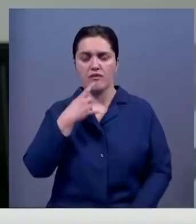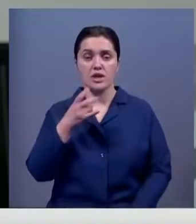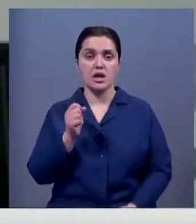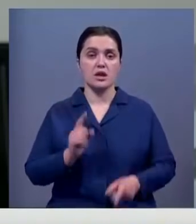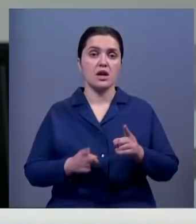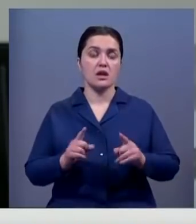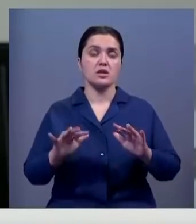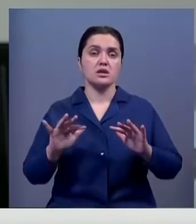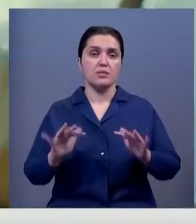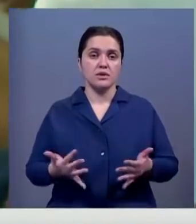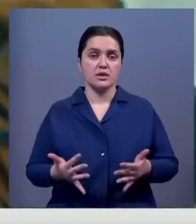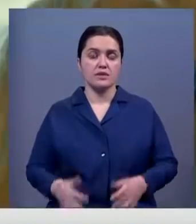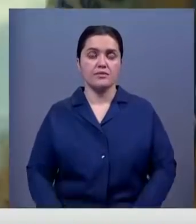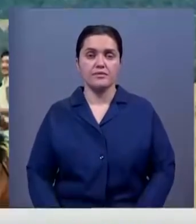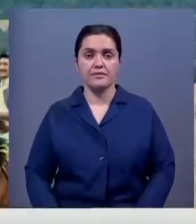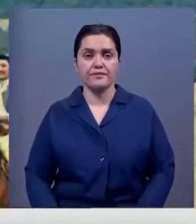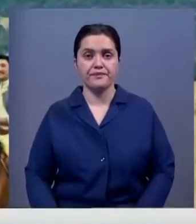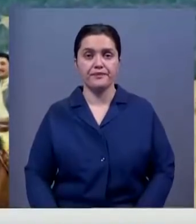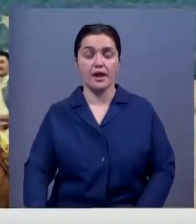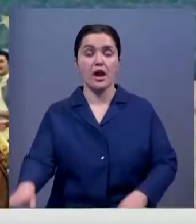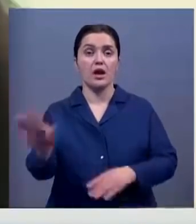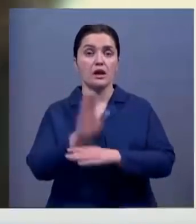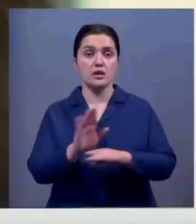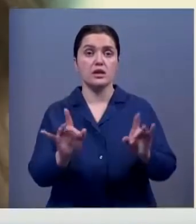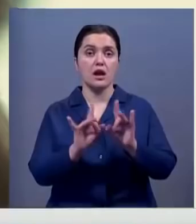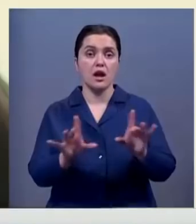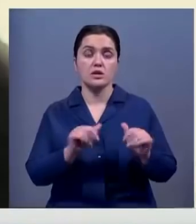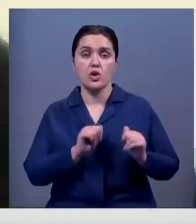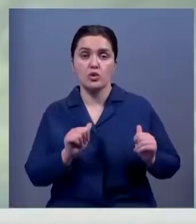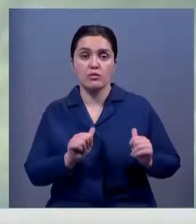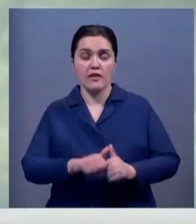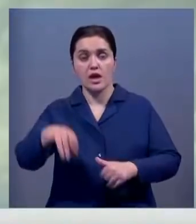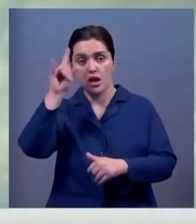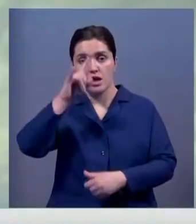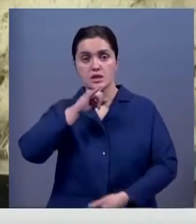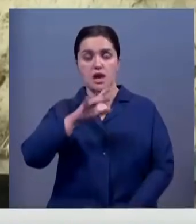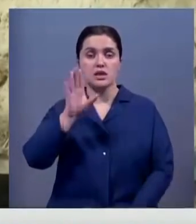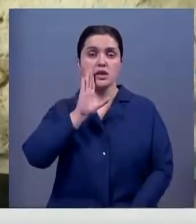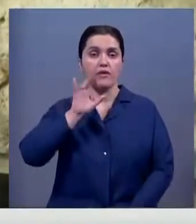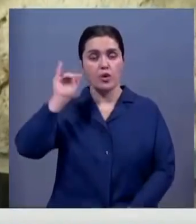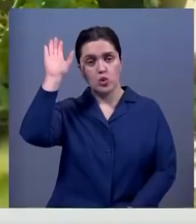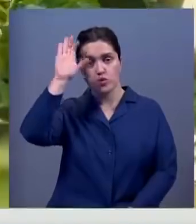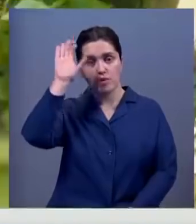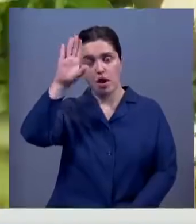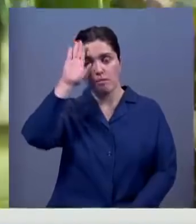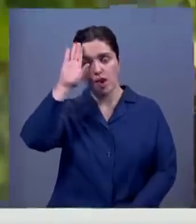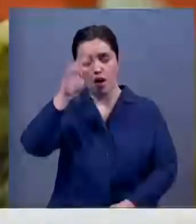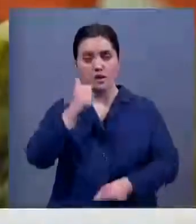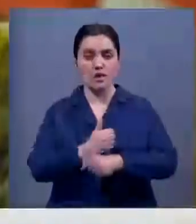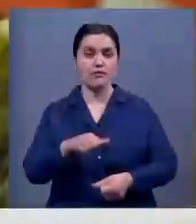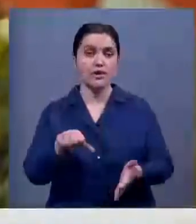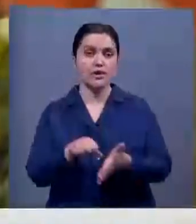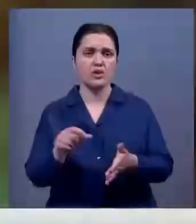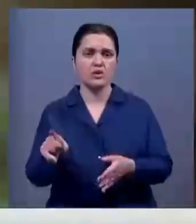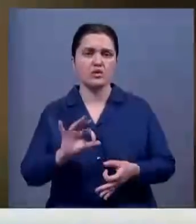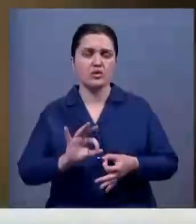событиях снимается. Сама же картина рассказывает о любви казахской девушки и узбекского парня. Главное героиня попадает